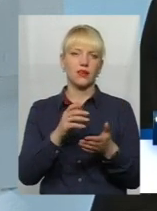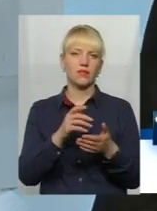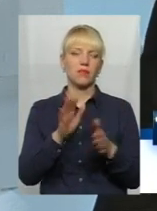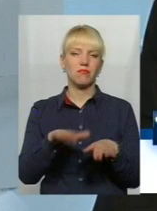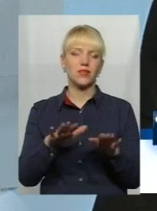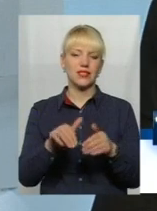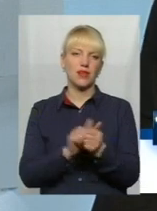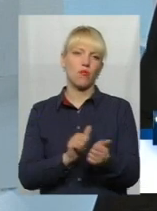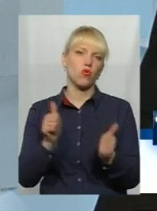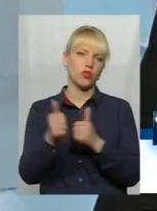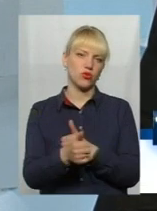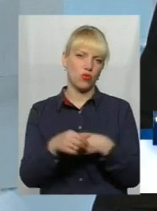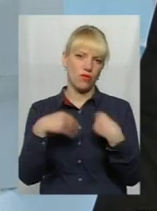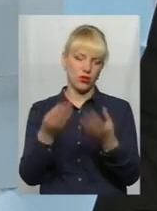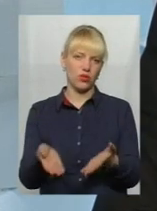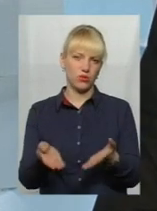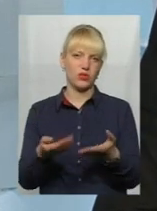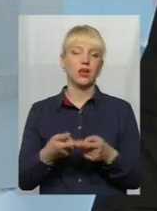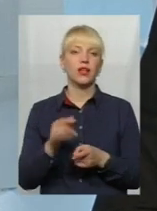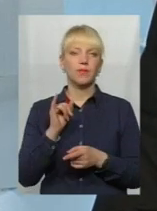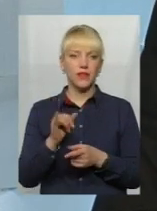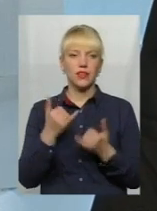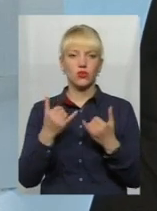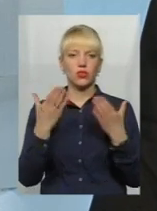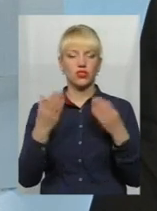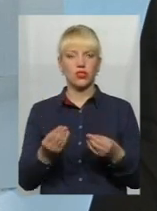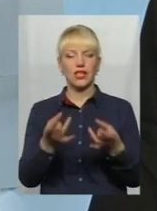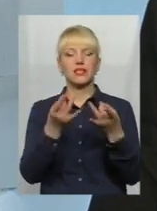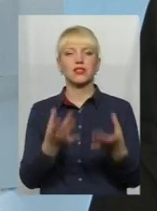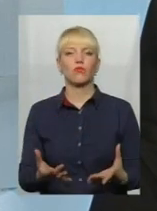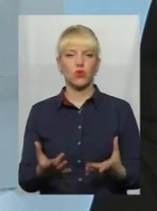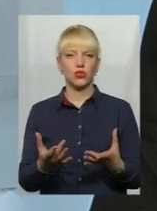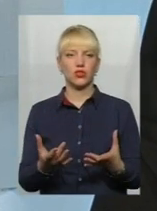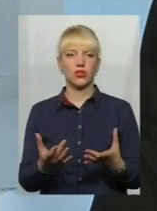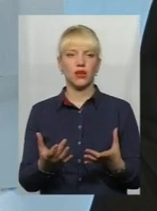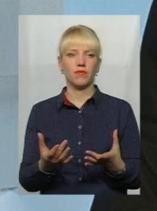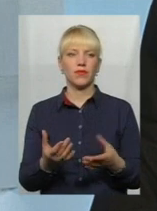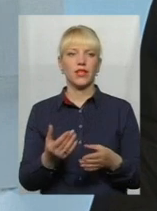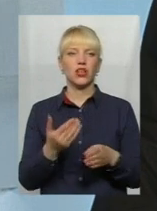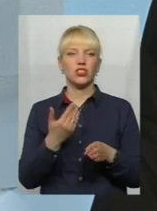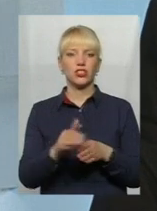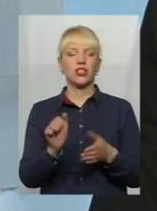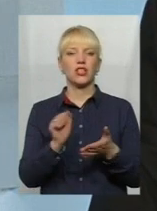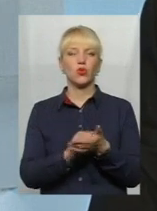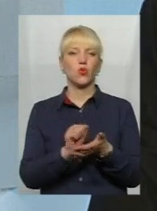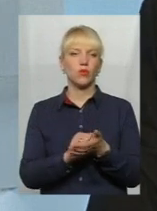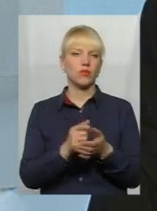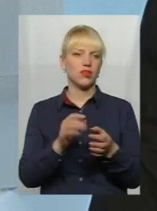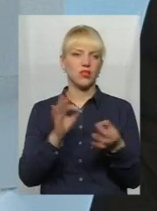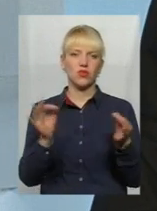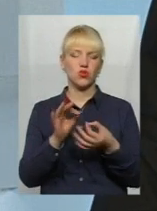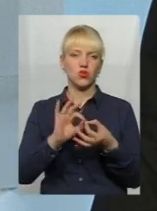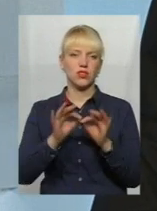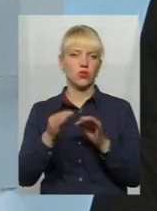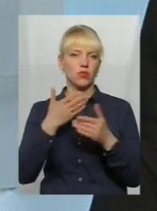позачергово, там навіть оголошення є. На сьогоднішній день досить таки спрощено, частину дозвільних документів і нічого складного немає.